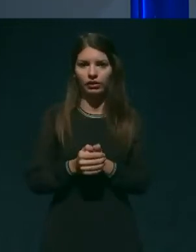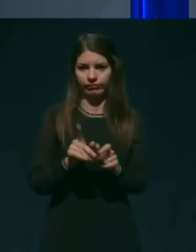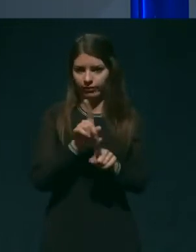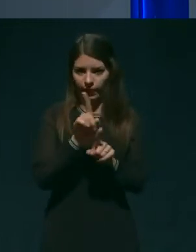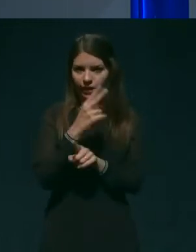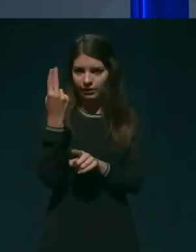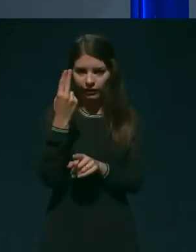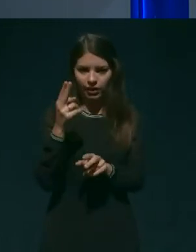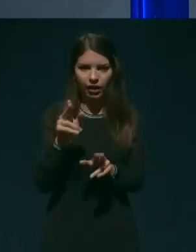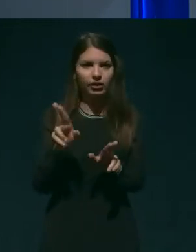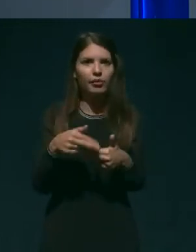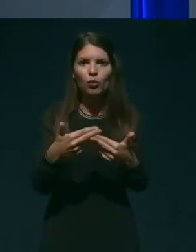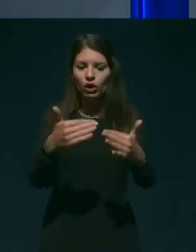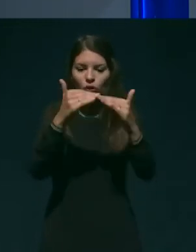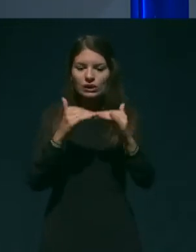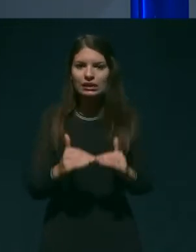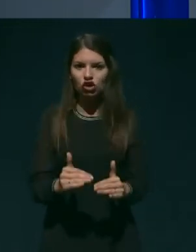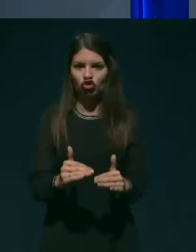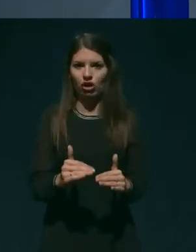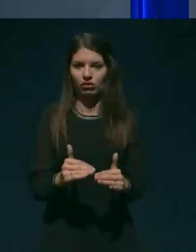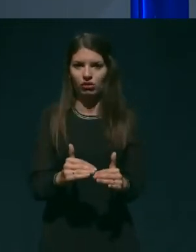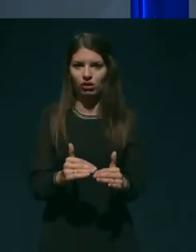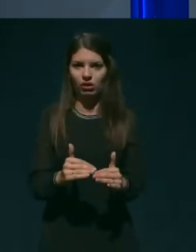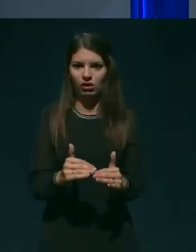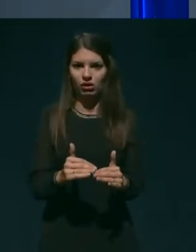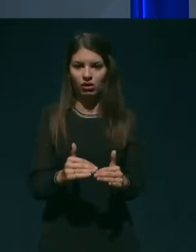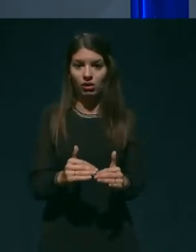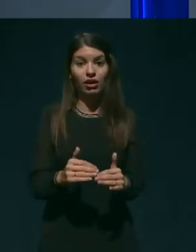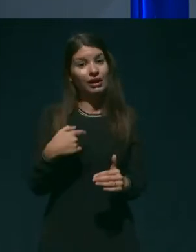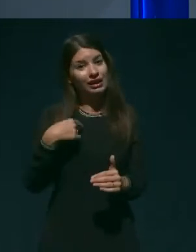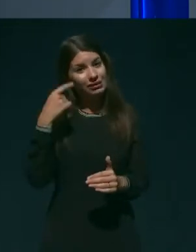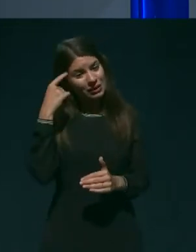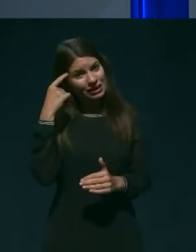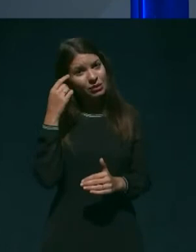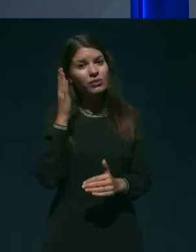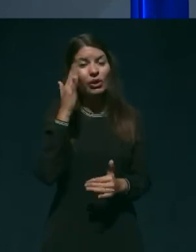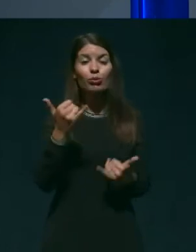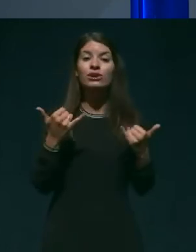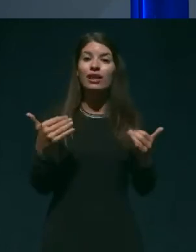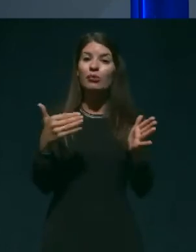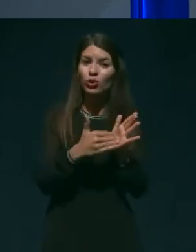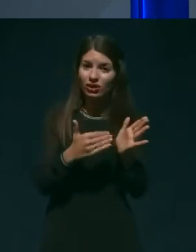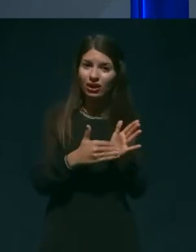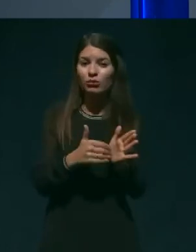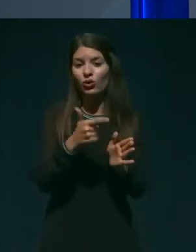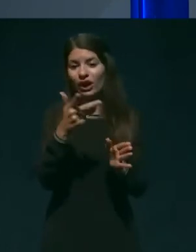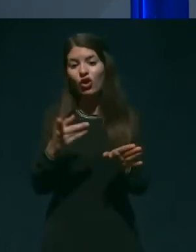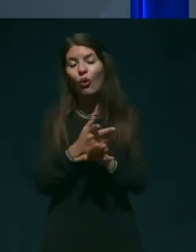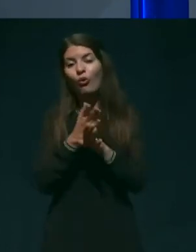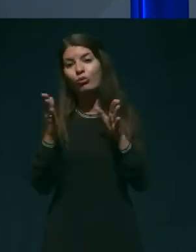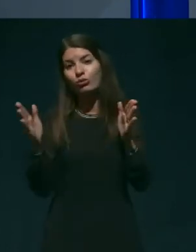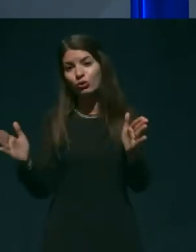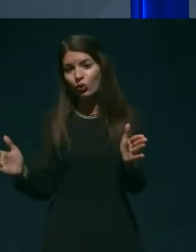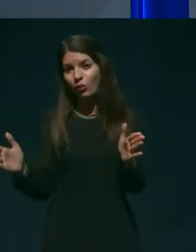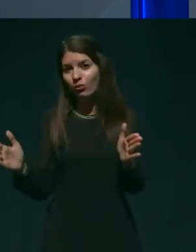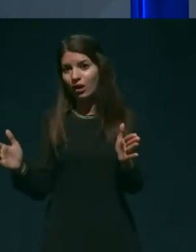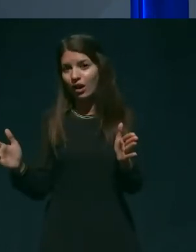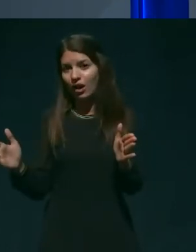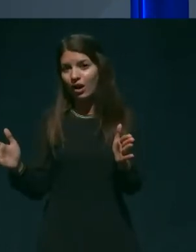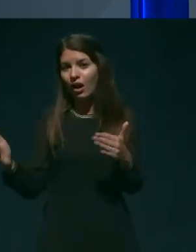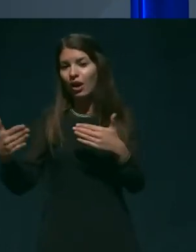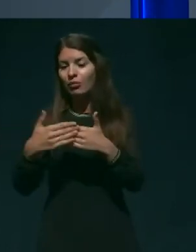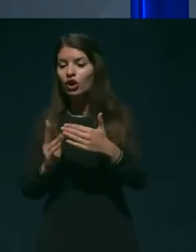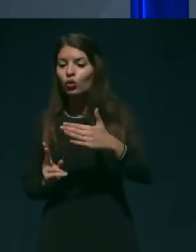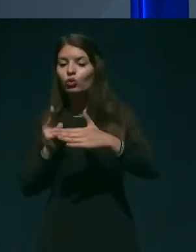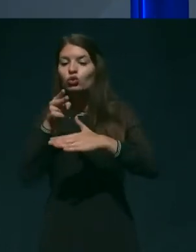standardov. Jaz mislim celo, da bo potrebno zdaj nekaj časa sveda preči imeti naprej pri vstopnih točkah